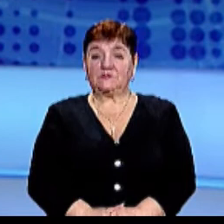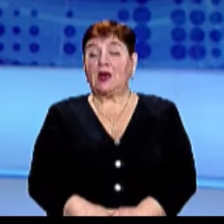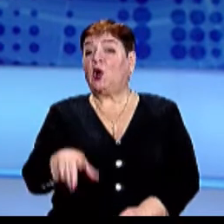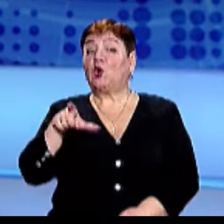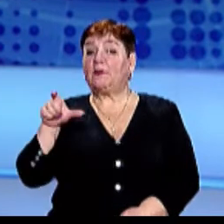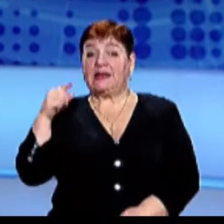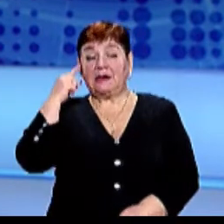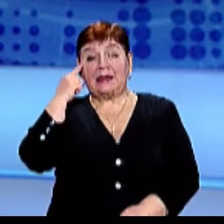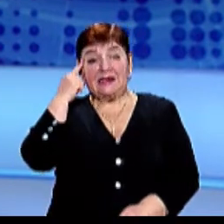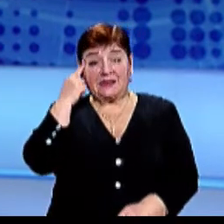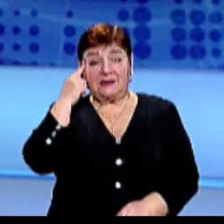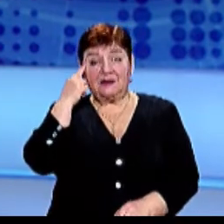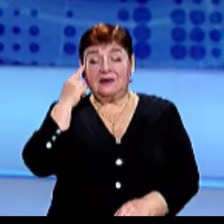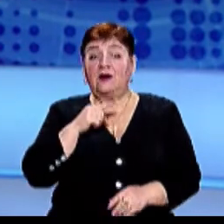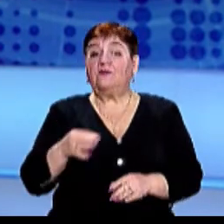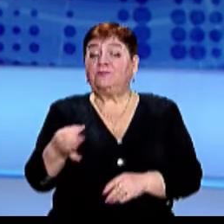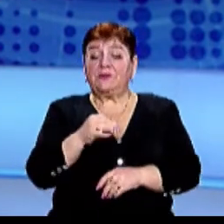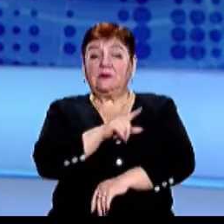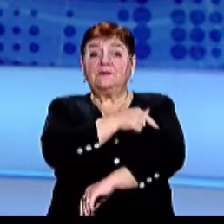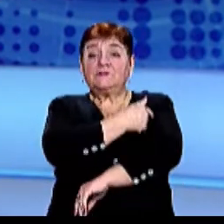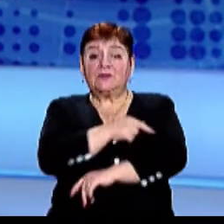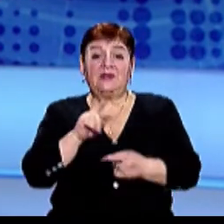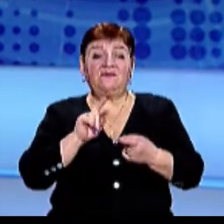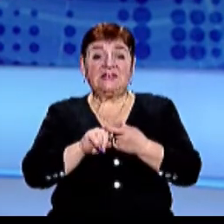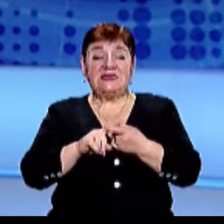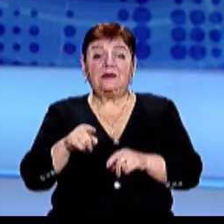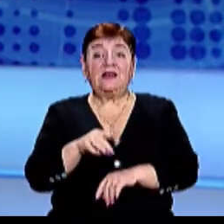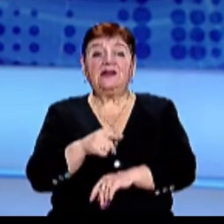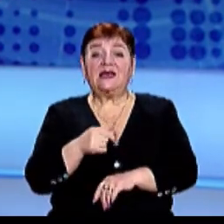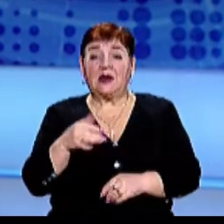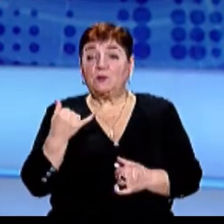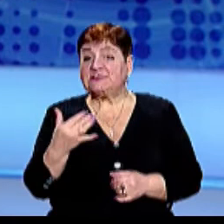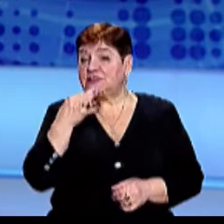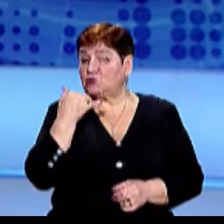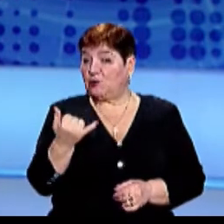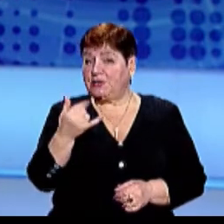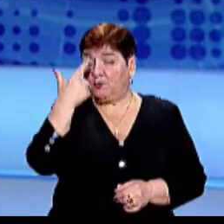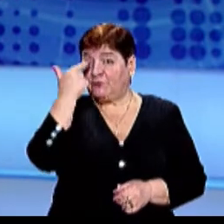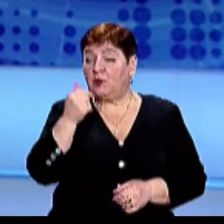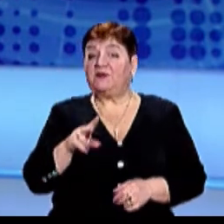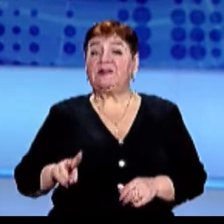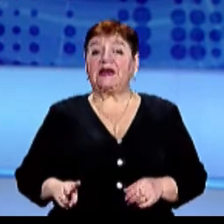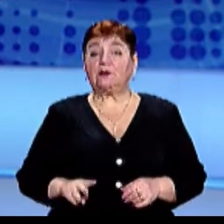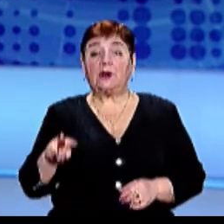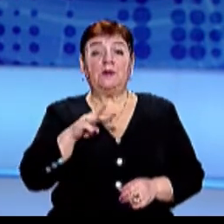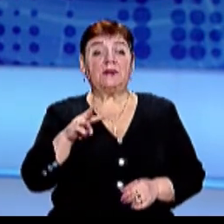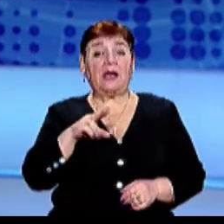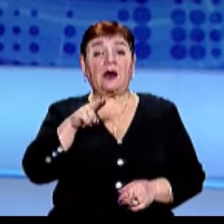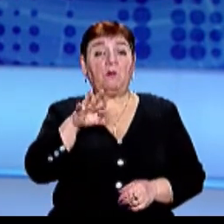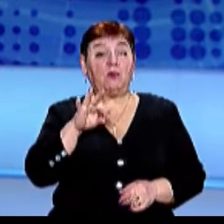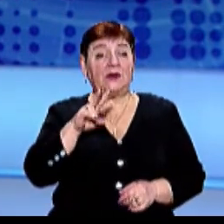Громадянина Китаю ізолювали в обласній інфекційній лікарні в Ужгороді Про це сьогодні повідомив директор медзакладу Михайло